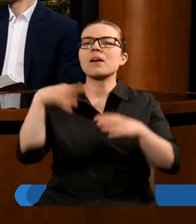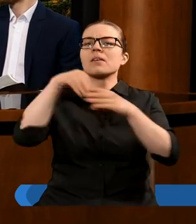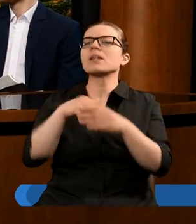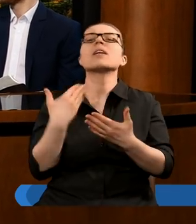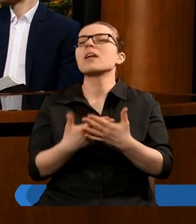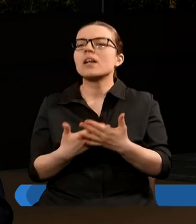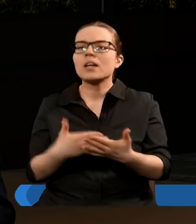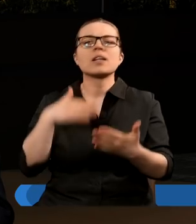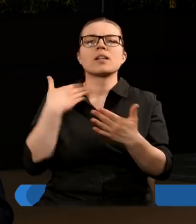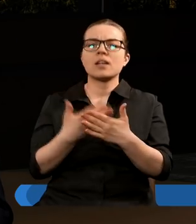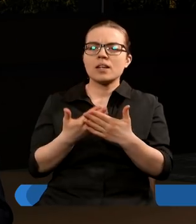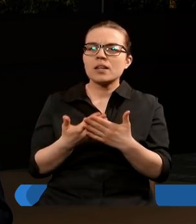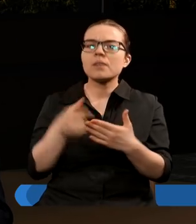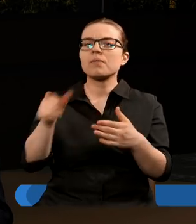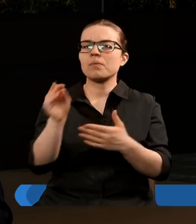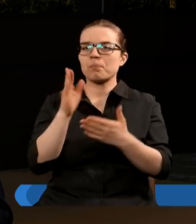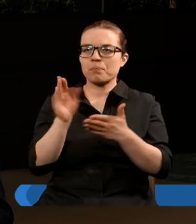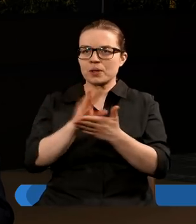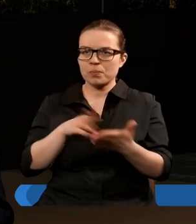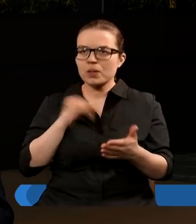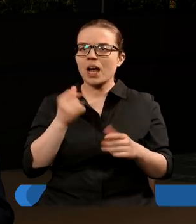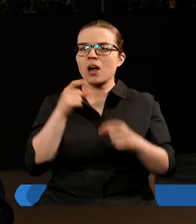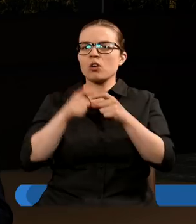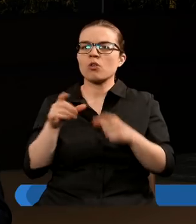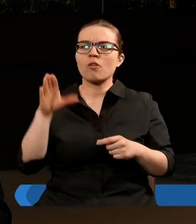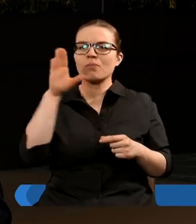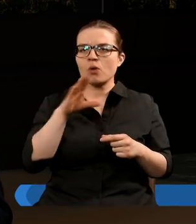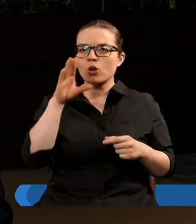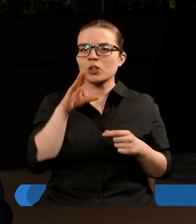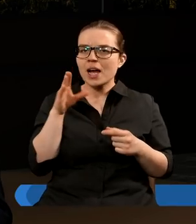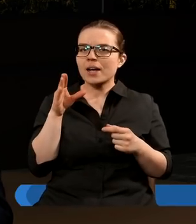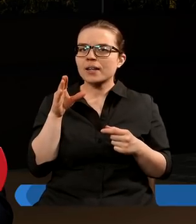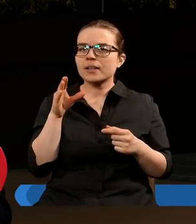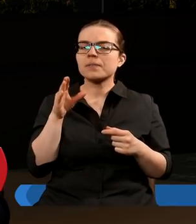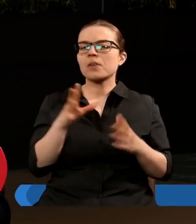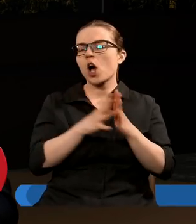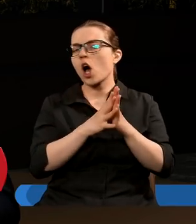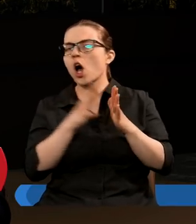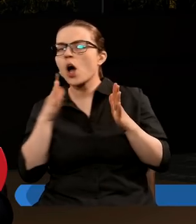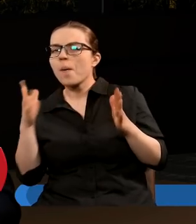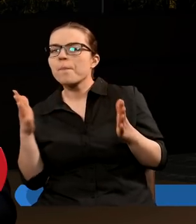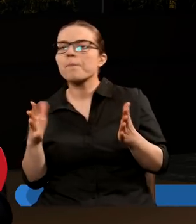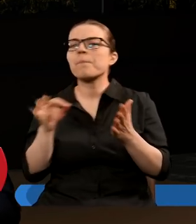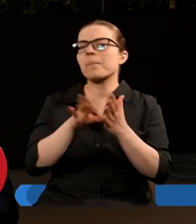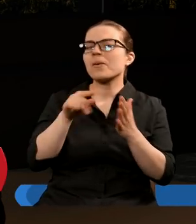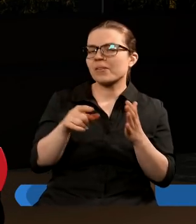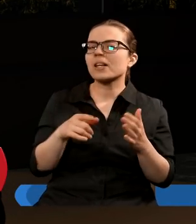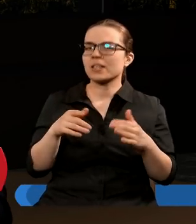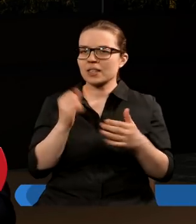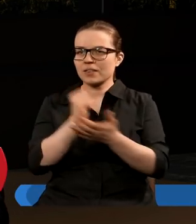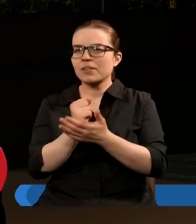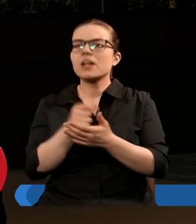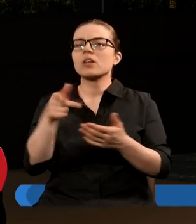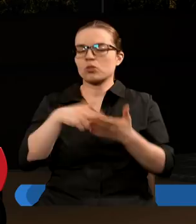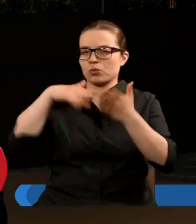że Biblię jako Słowo Boże odzwierciedla w pewnym stopniu wojny, która się zaczęła